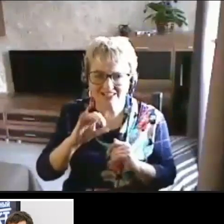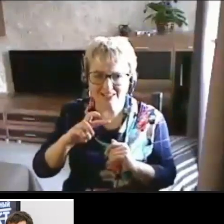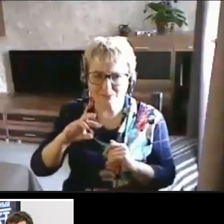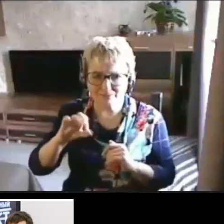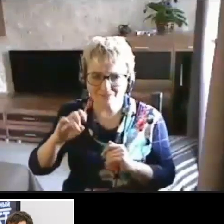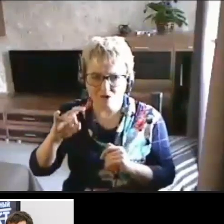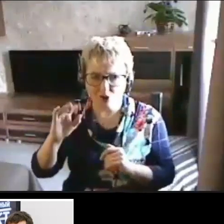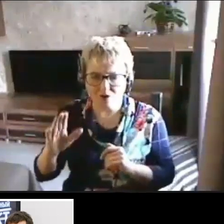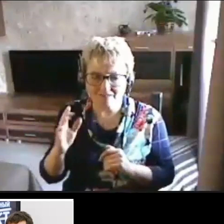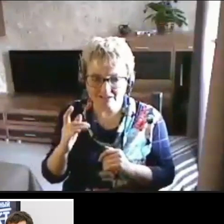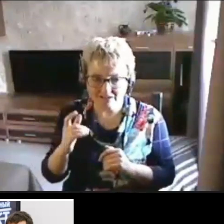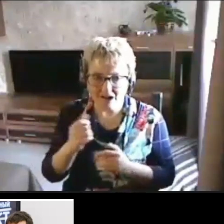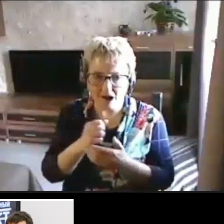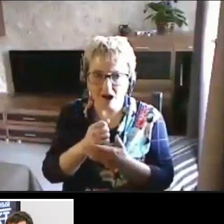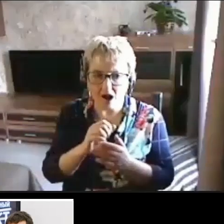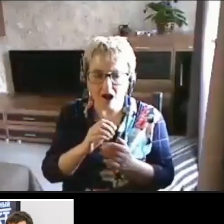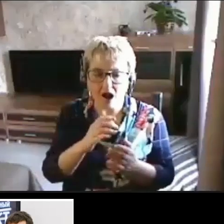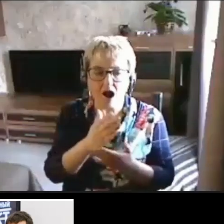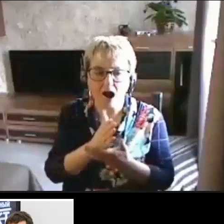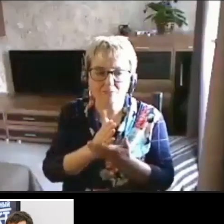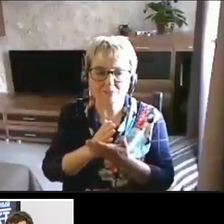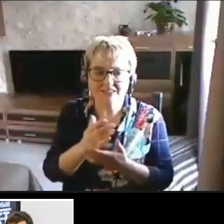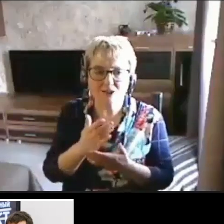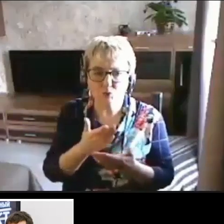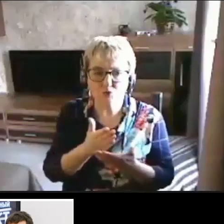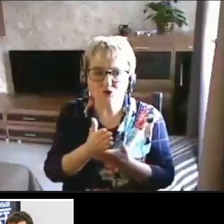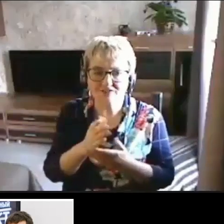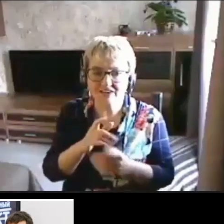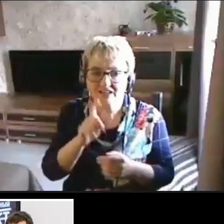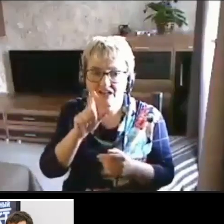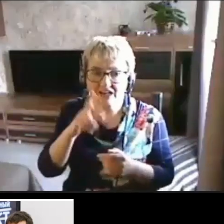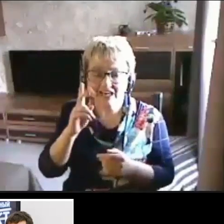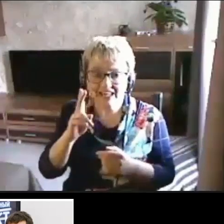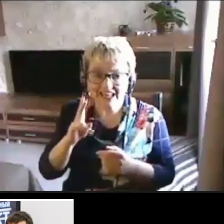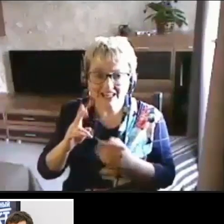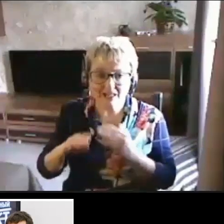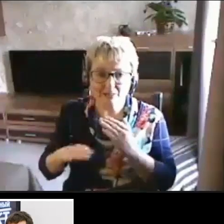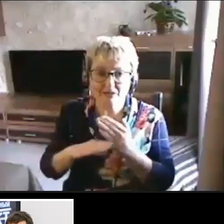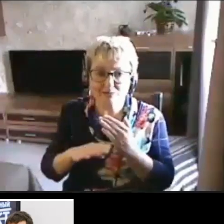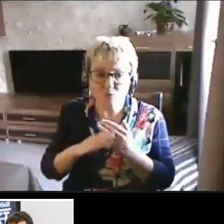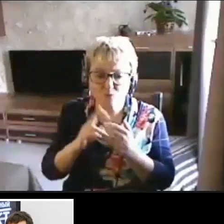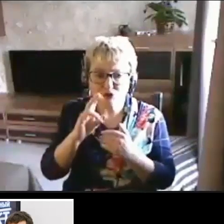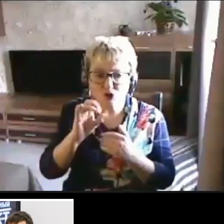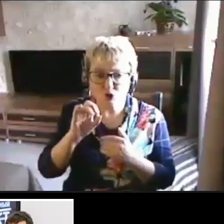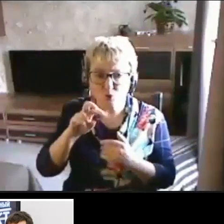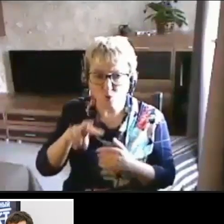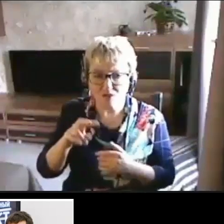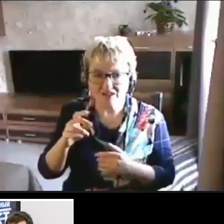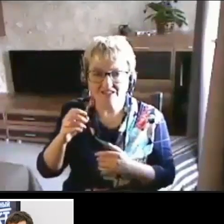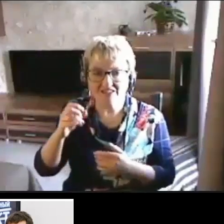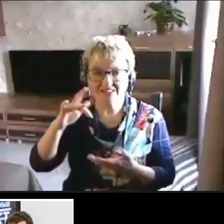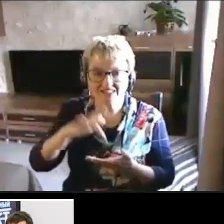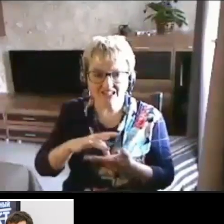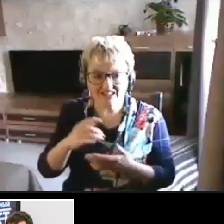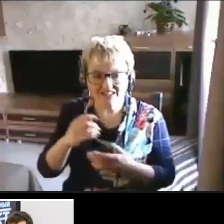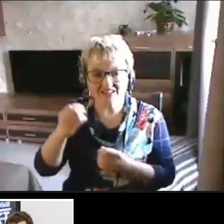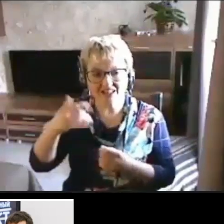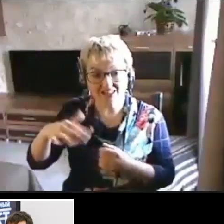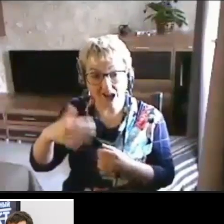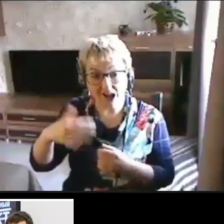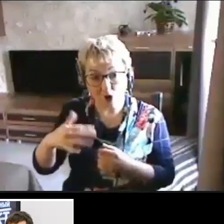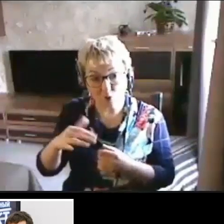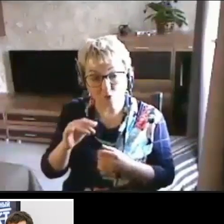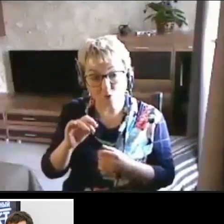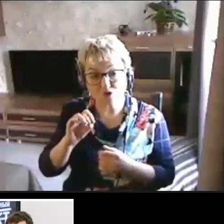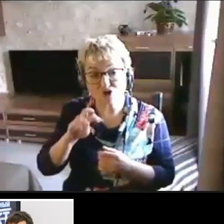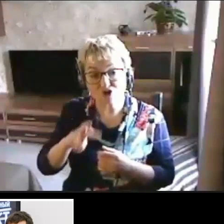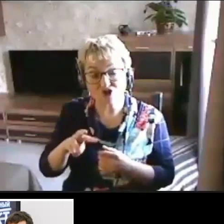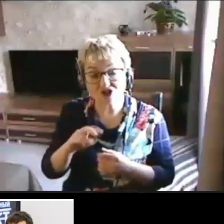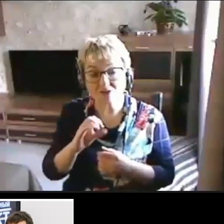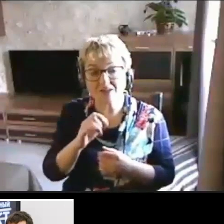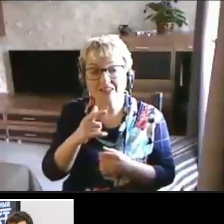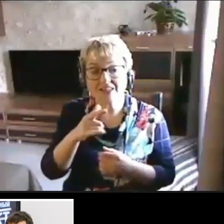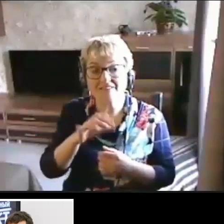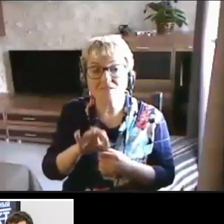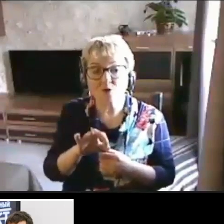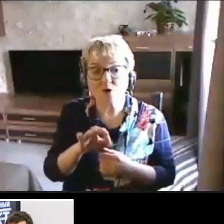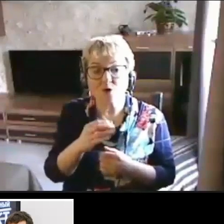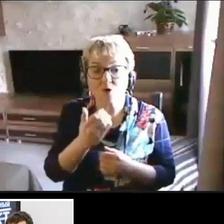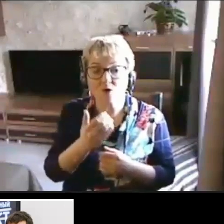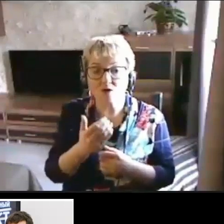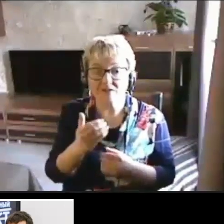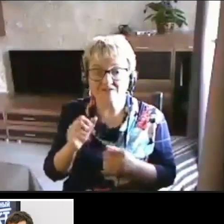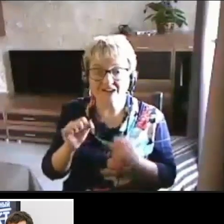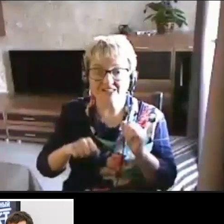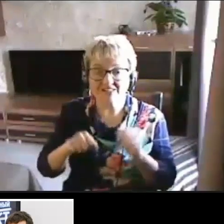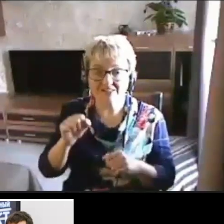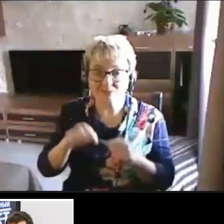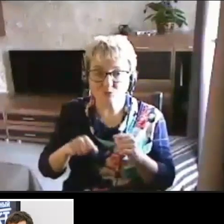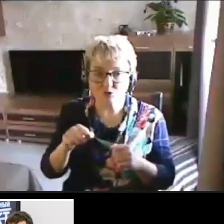понятно, что обслуживание клиента при помощи колл-центра сильно дороже, чем его, ну, вот,